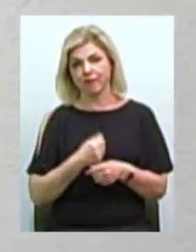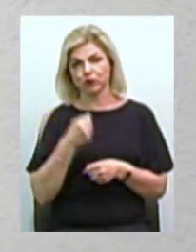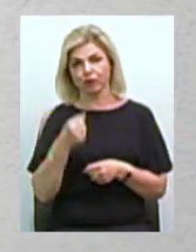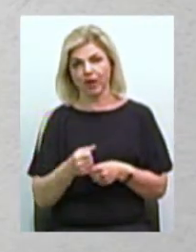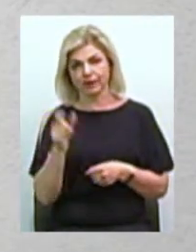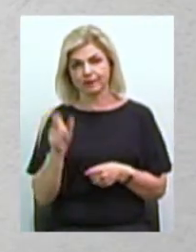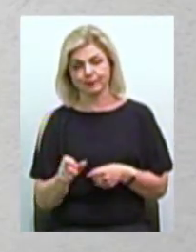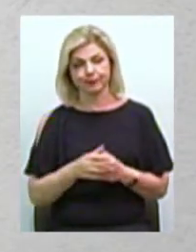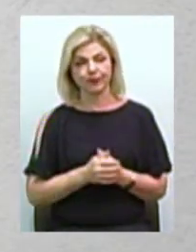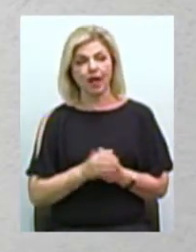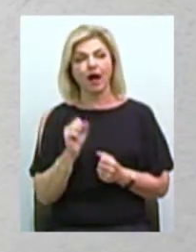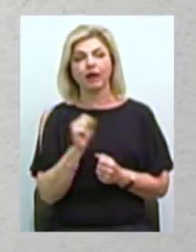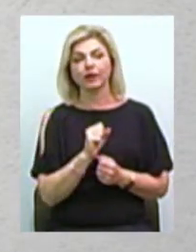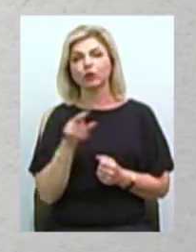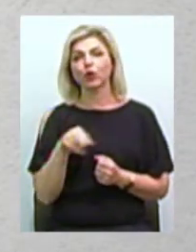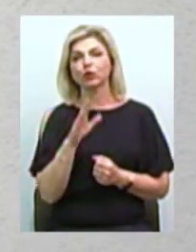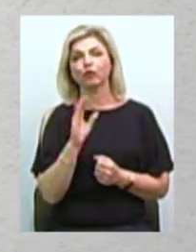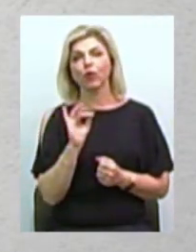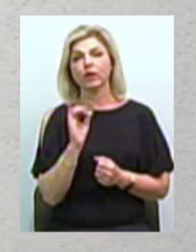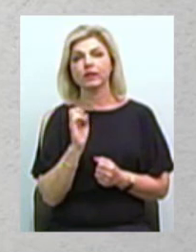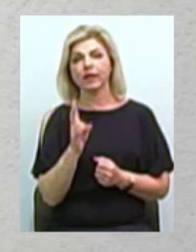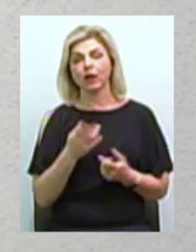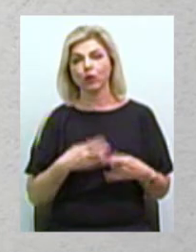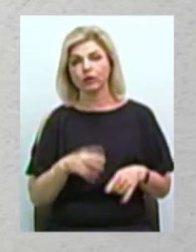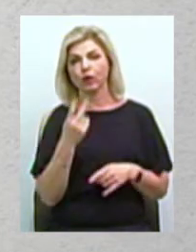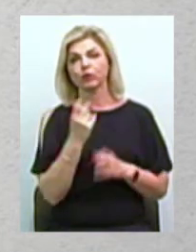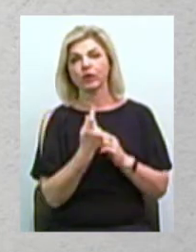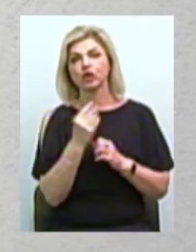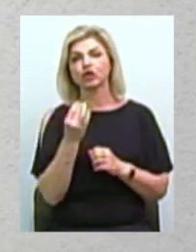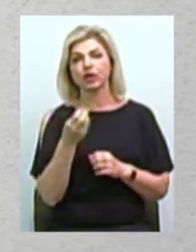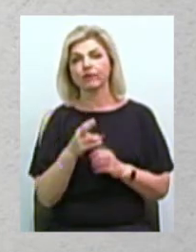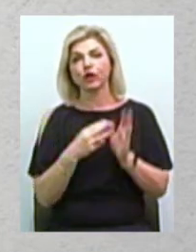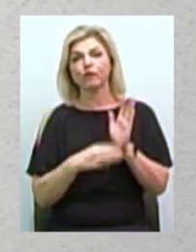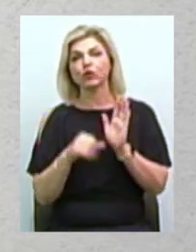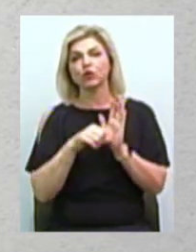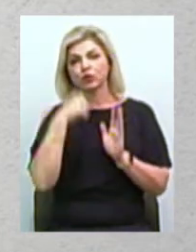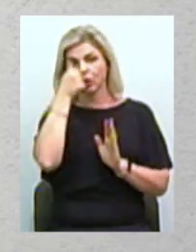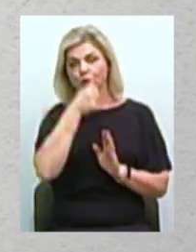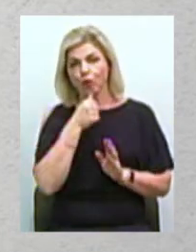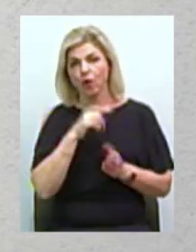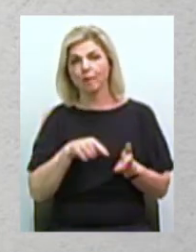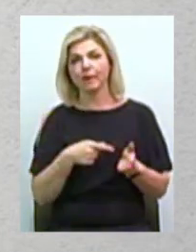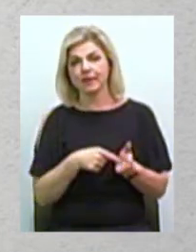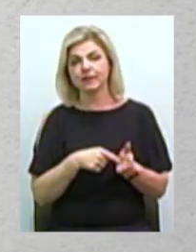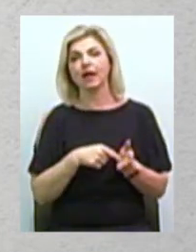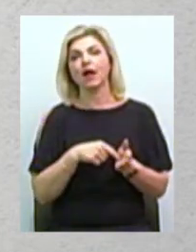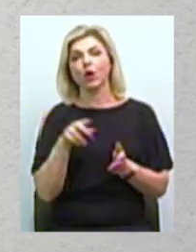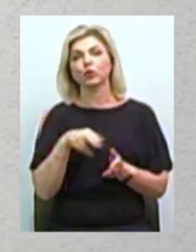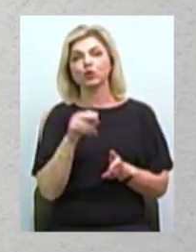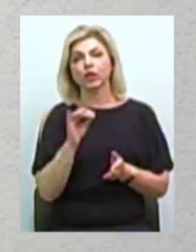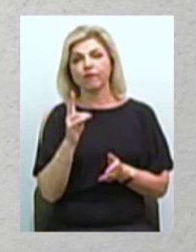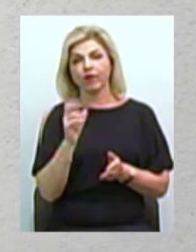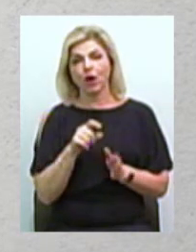Анатолій Дворник Народився 11 червня 1976 року в місті Дружківка Донецької області